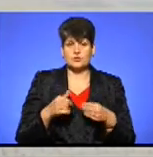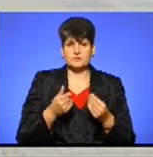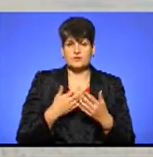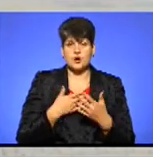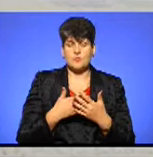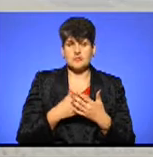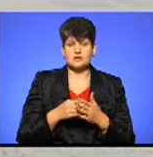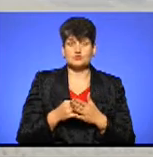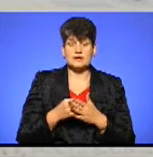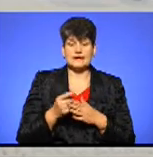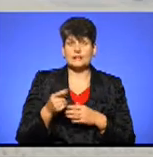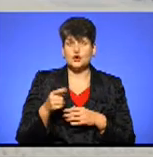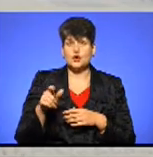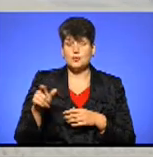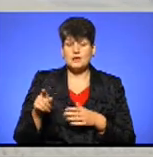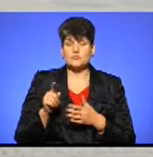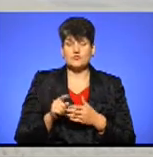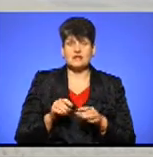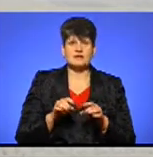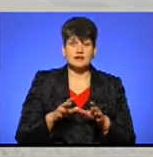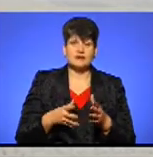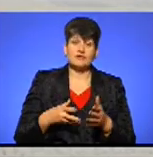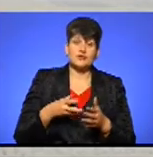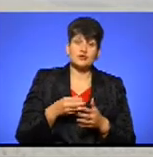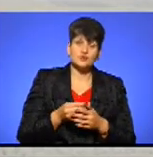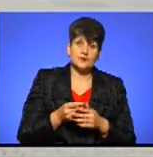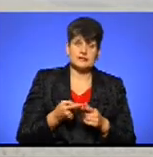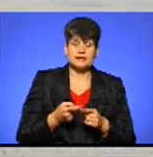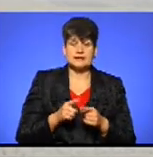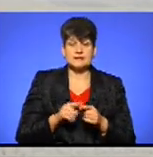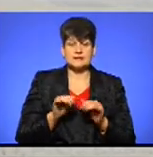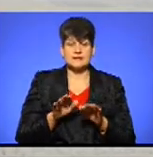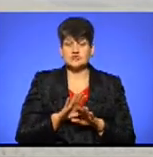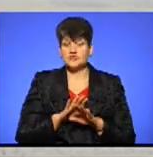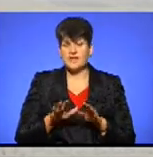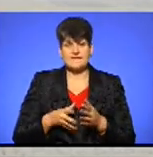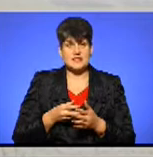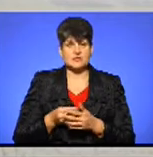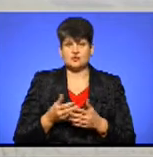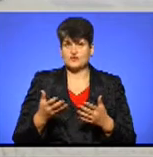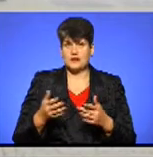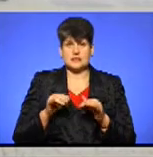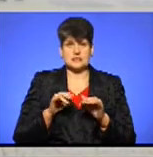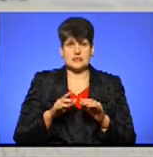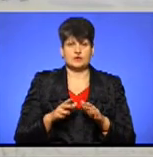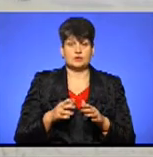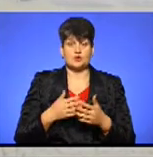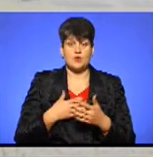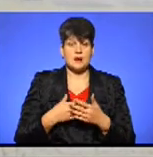бюджет, і тернополяни повинні вирішувати, фінансувати їм заходи з громадського бюджету, чи не фінансувати заходи з громадського бюджету.